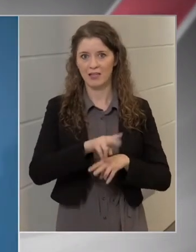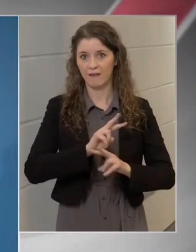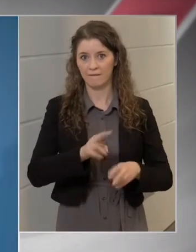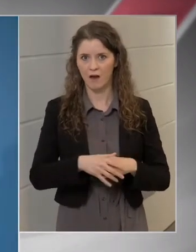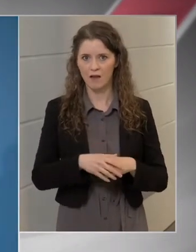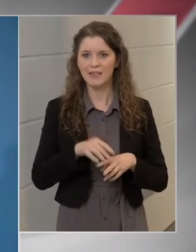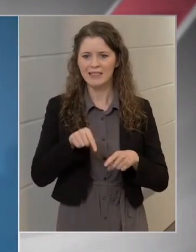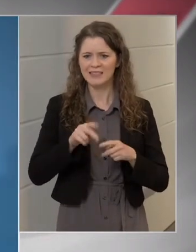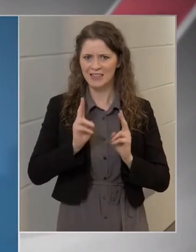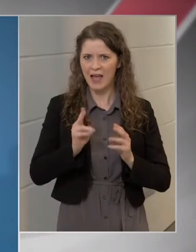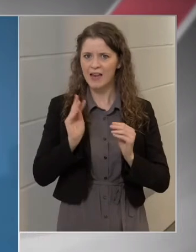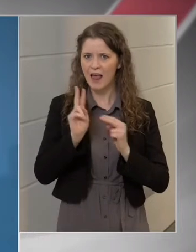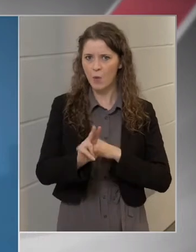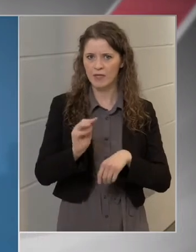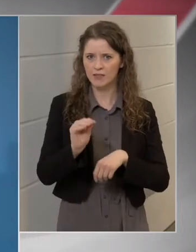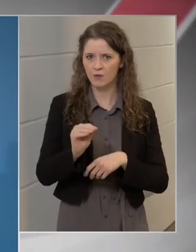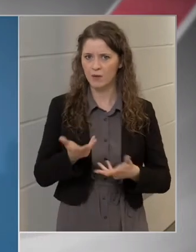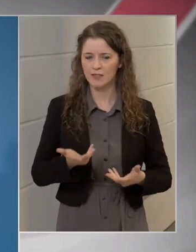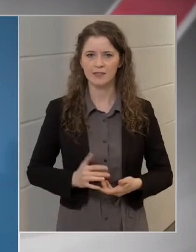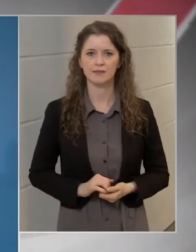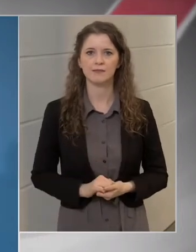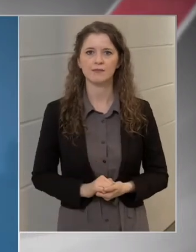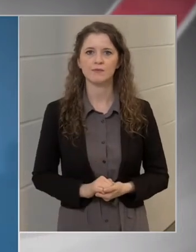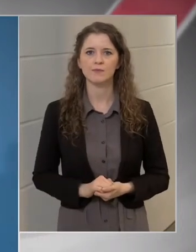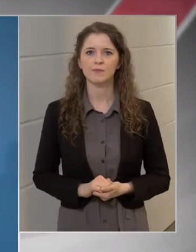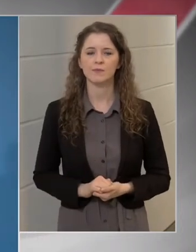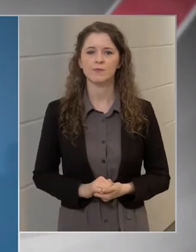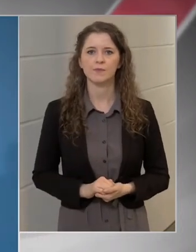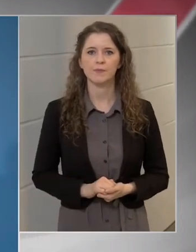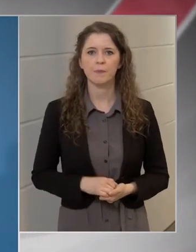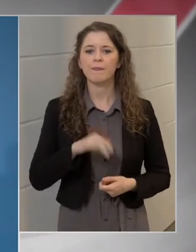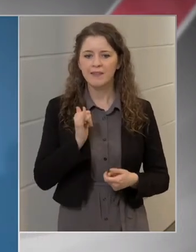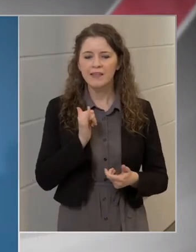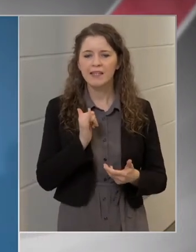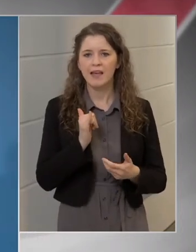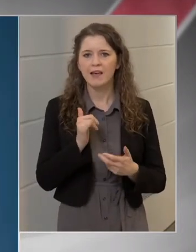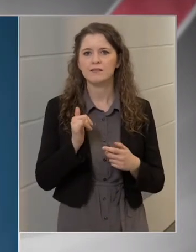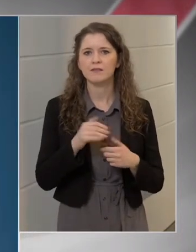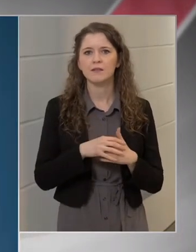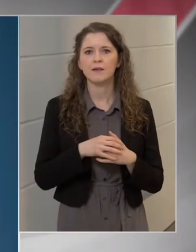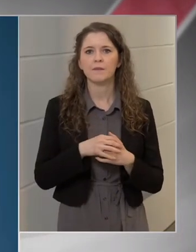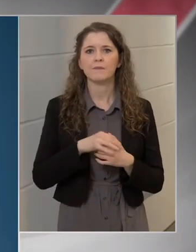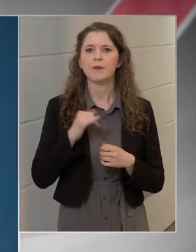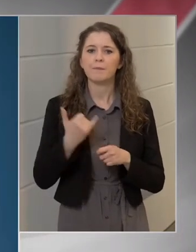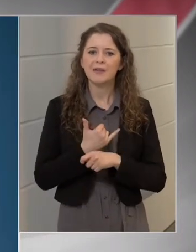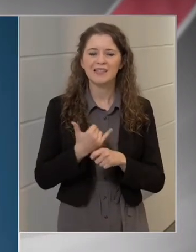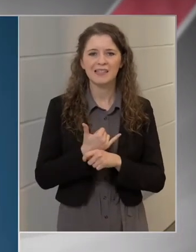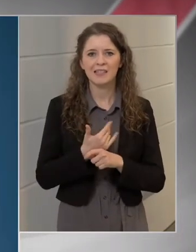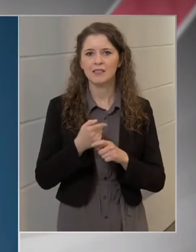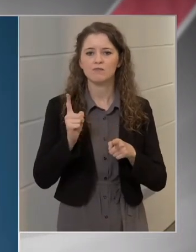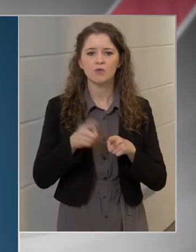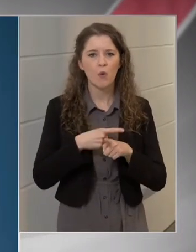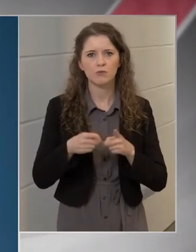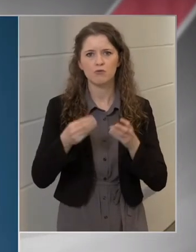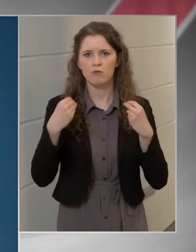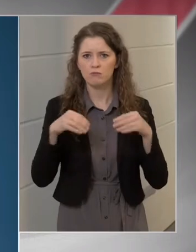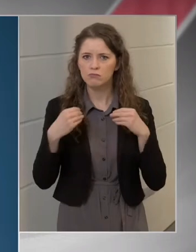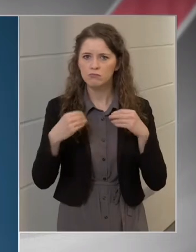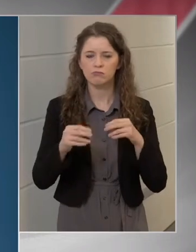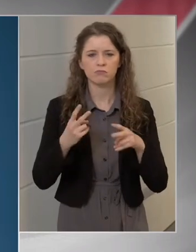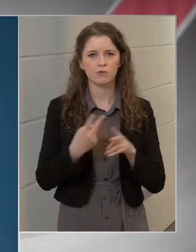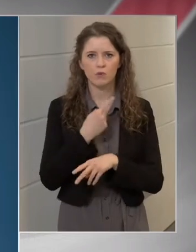Igen, hosszan beszélünk mindig arról, hogy a krónikus